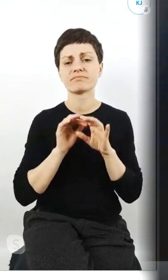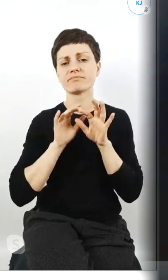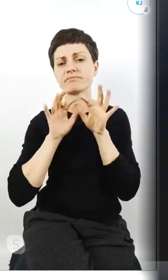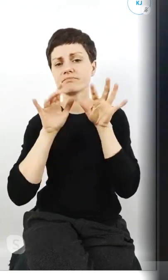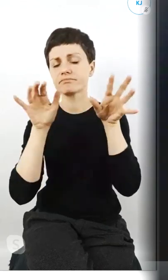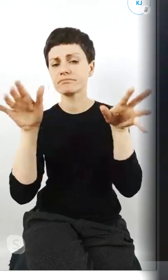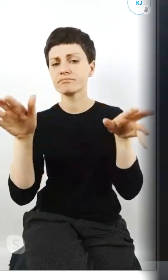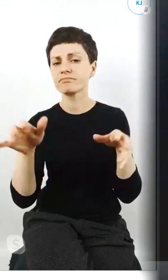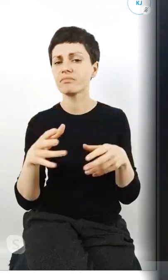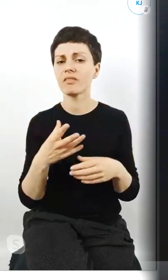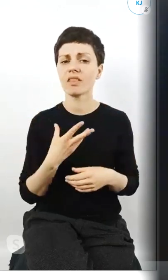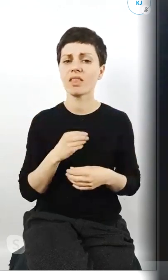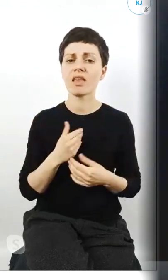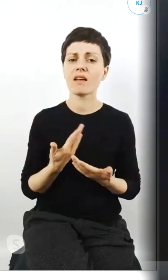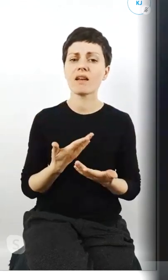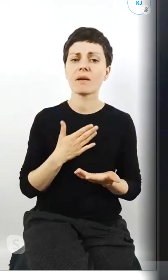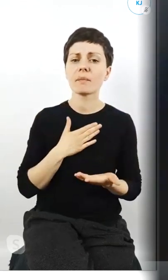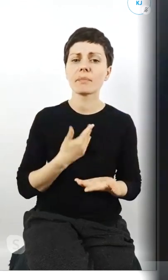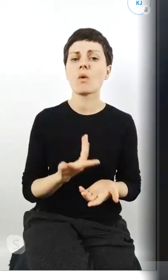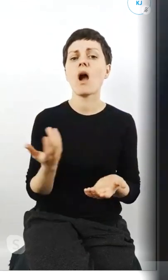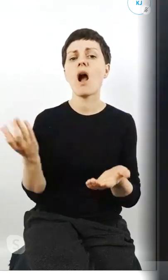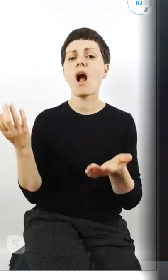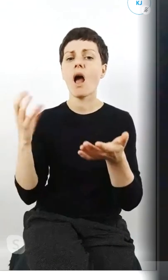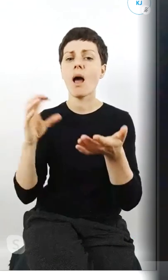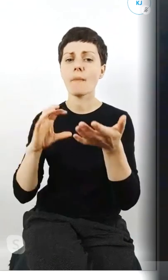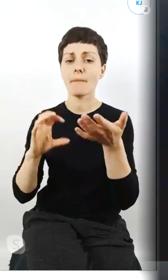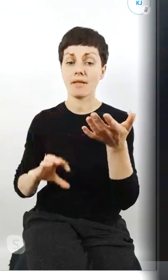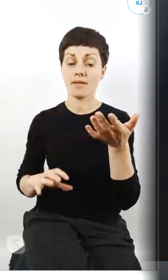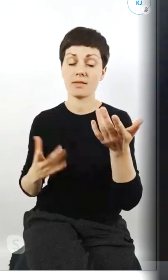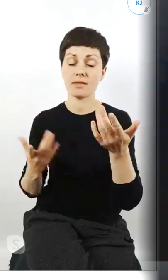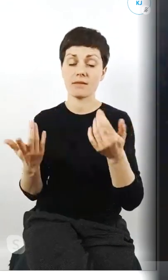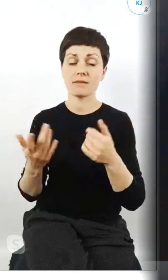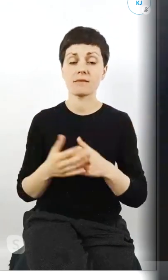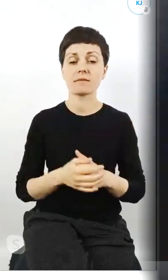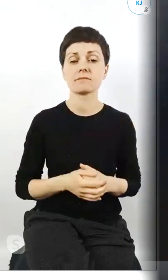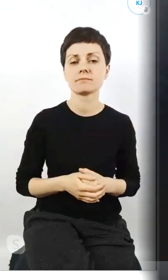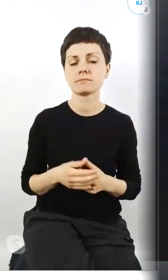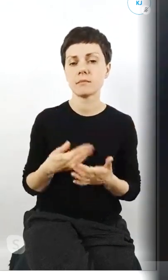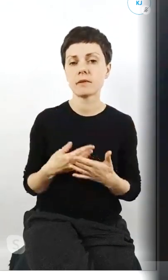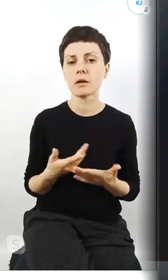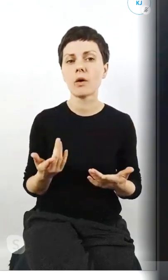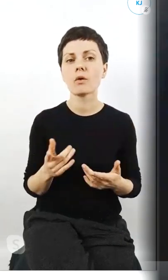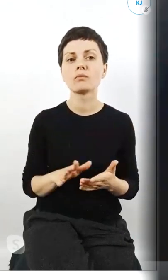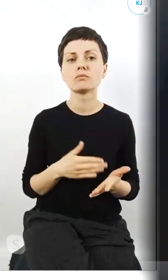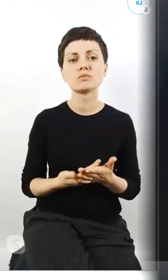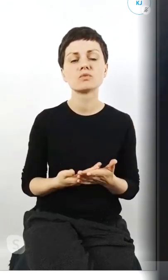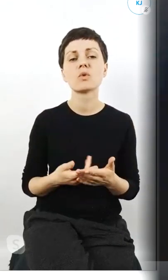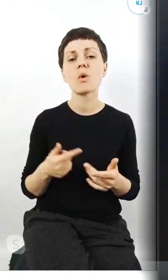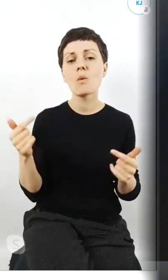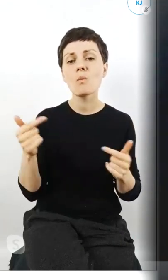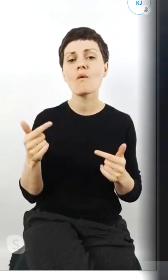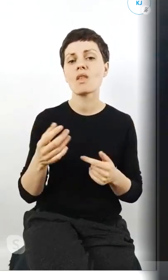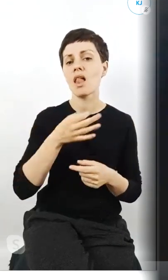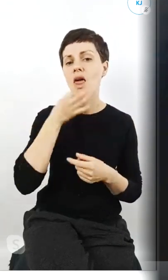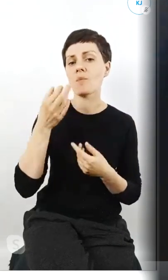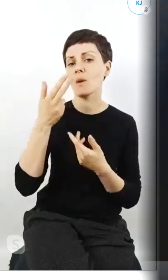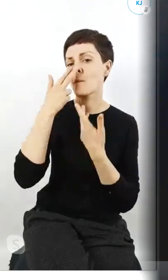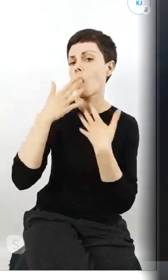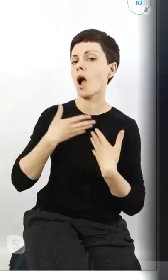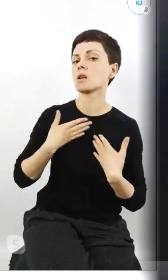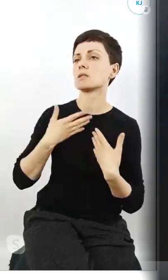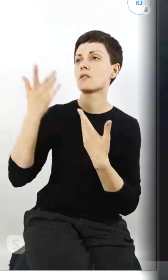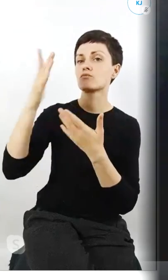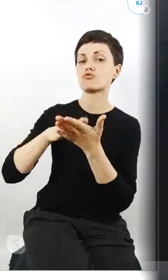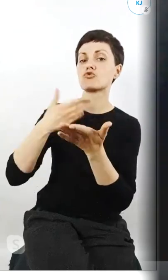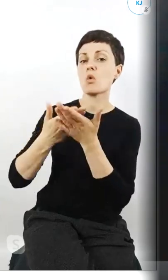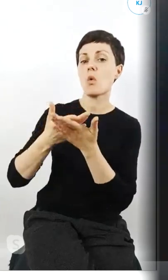niemiłym komentarzem więc wydaje mi się że ten przykład mien iść zdecydowanie lepszy z góry od tych osób które